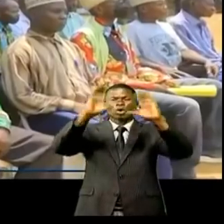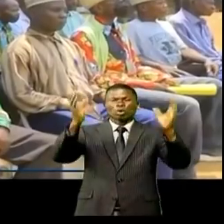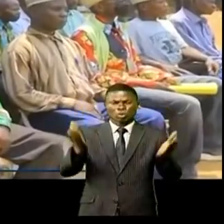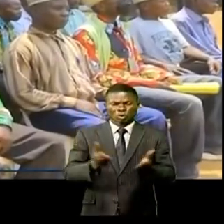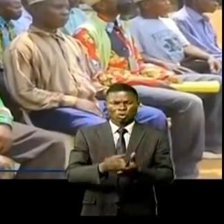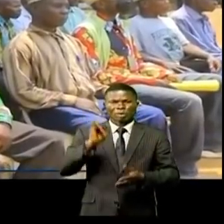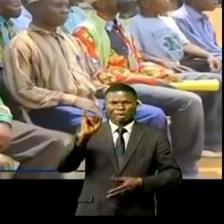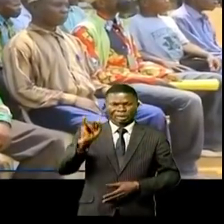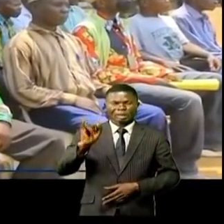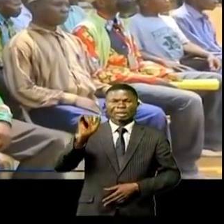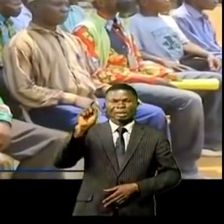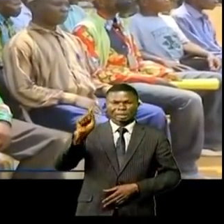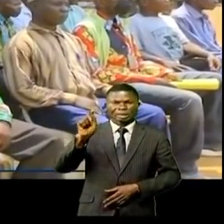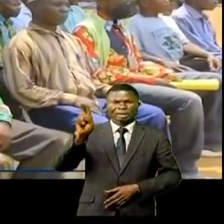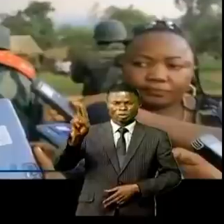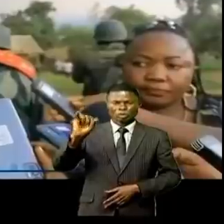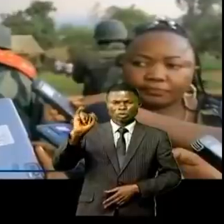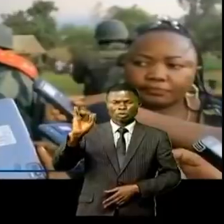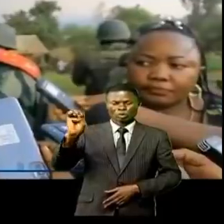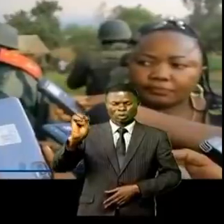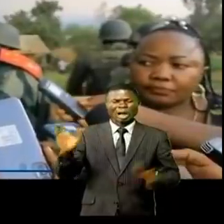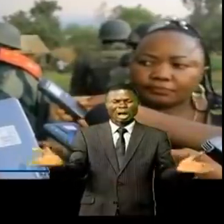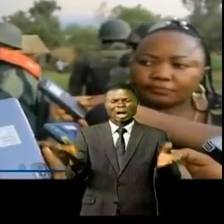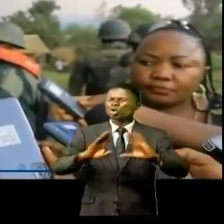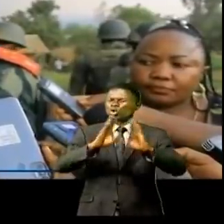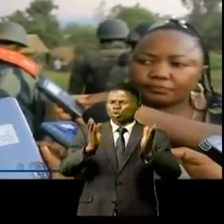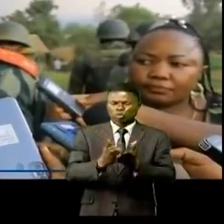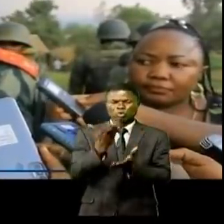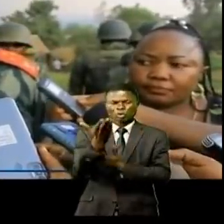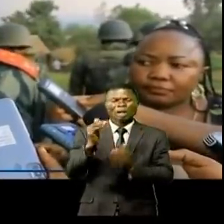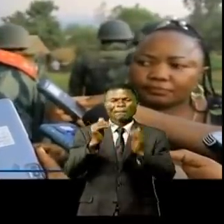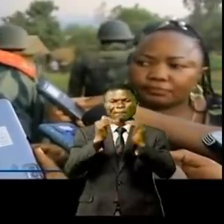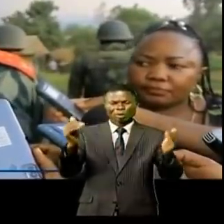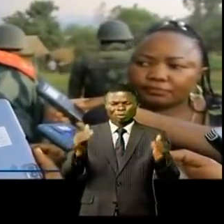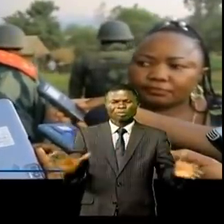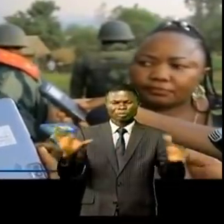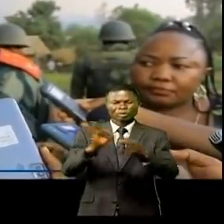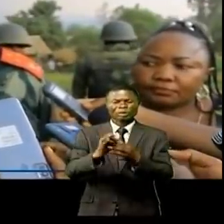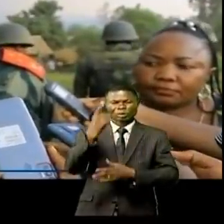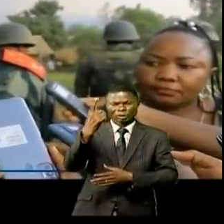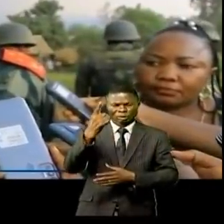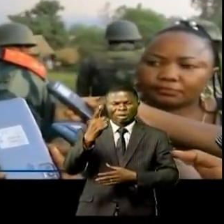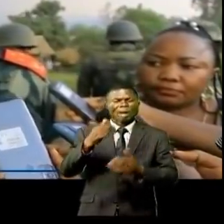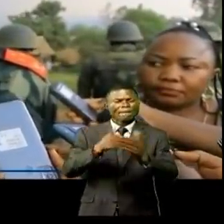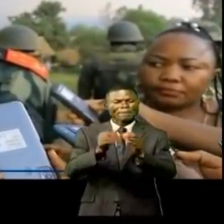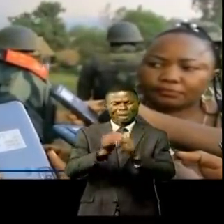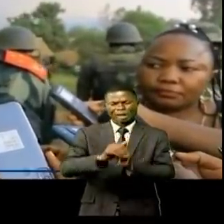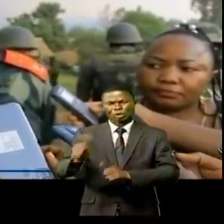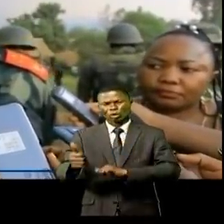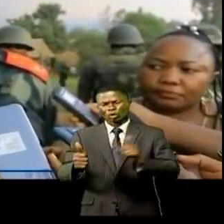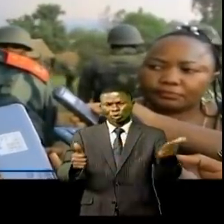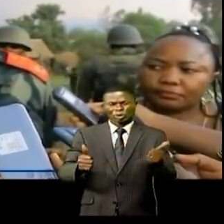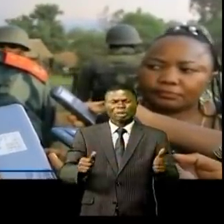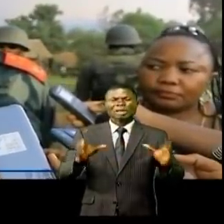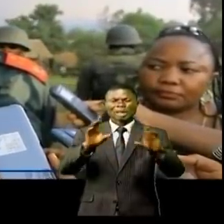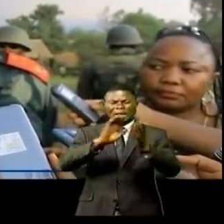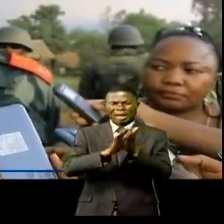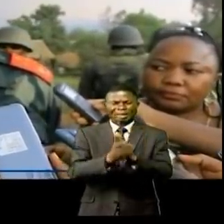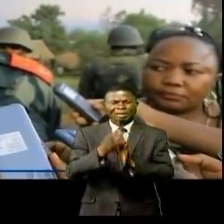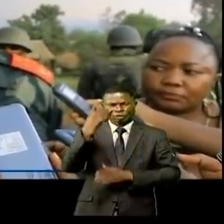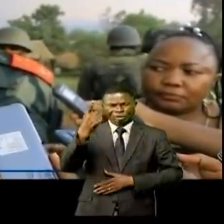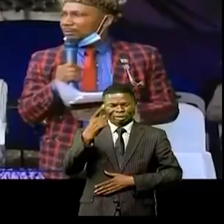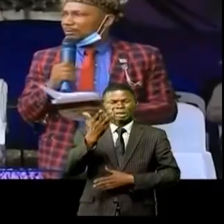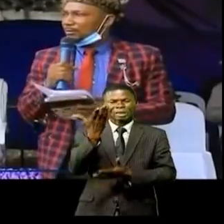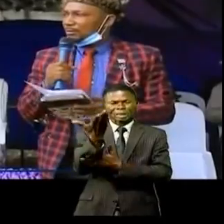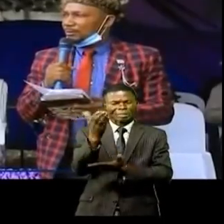itourienne. Vraiment, je les exhorte à la paix, à la cohésion et au pardon surtout et à l'humilité aussi. Voilà